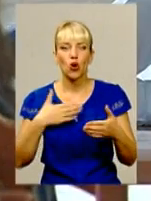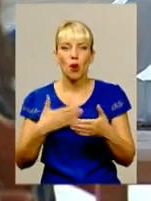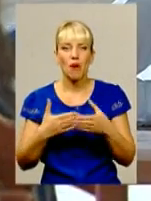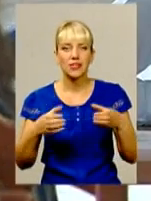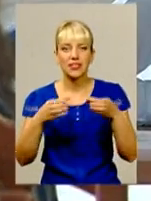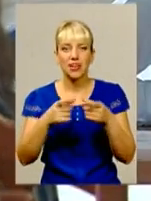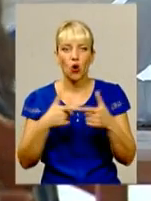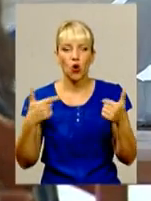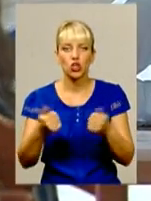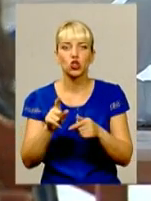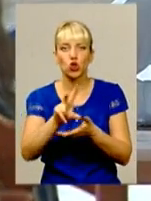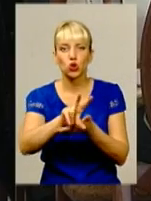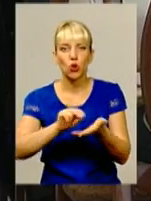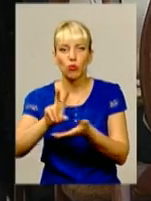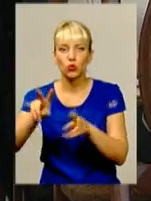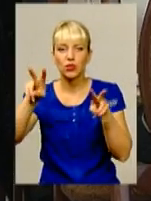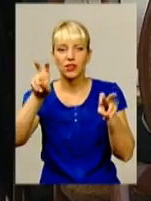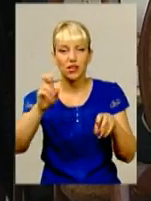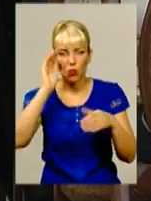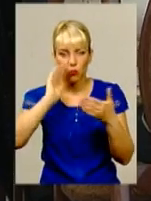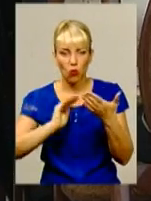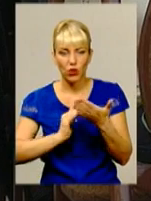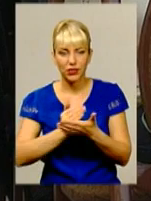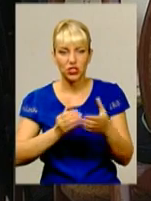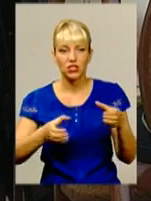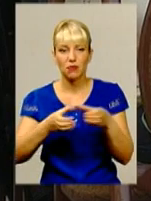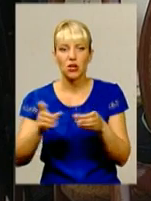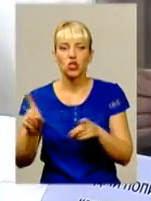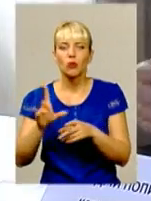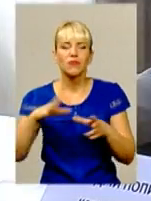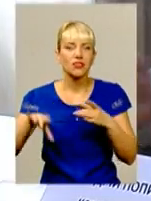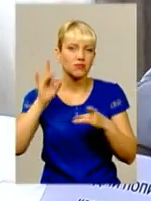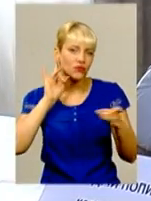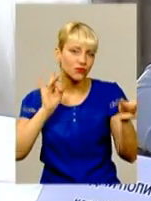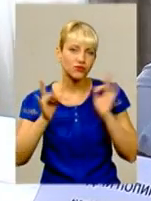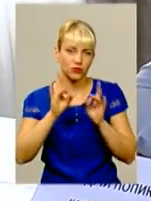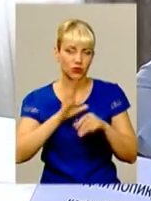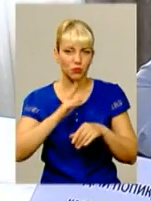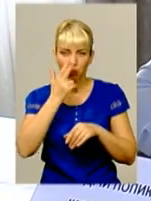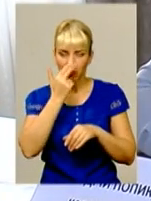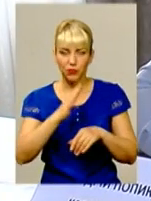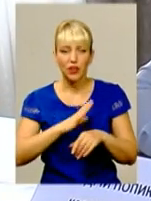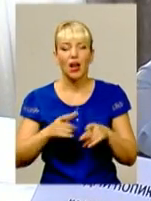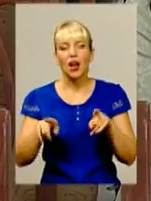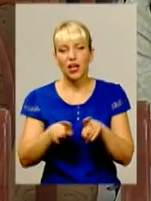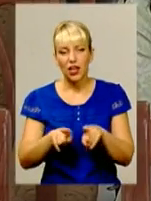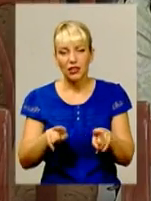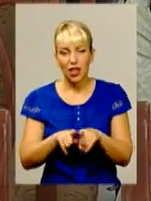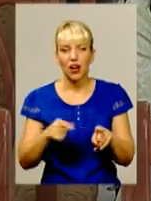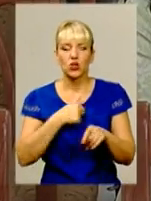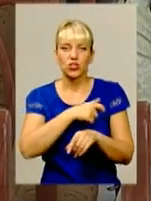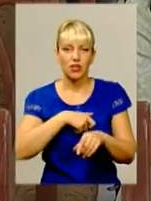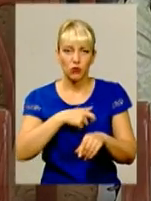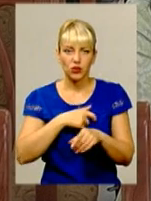назви політичних партій. Головний принцип – аби було у всіх на устах. Ще одна хитрість – деякі нардепи-мажоритарники створили